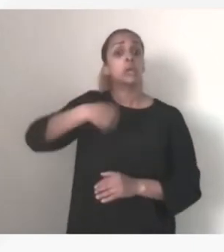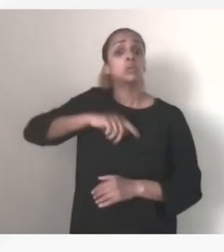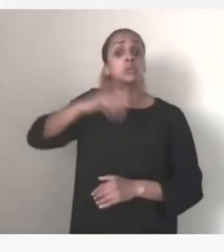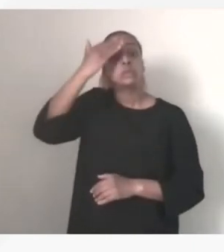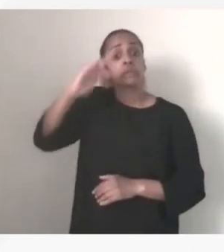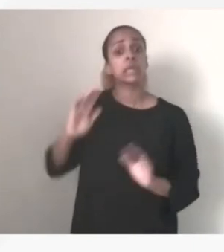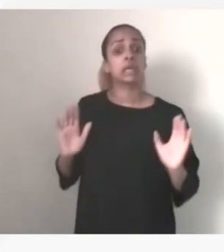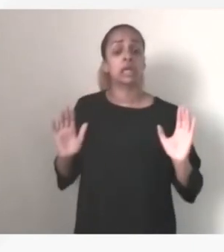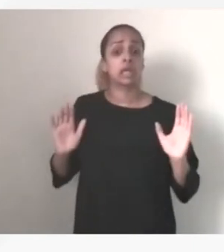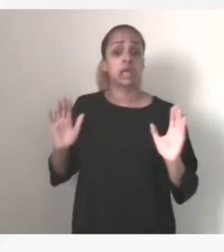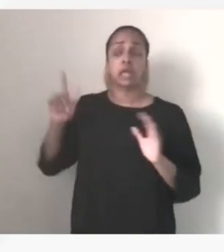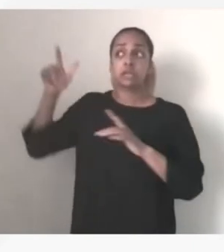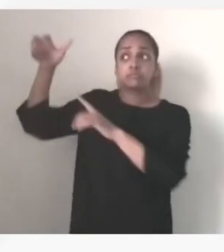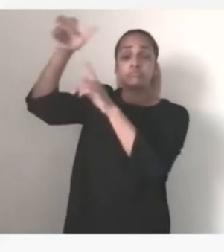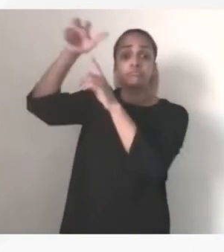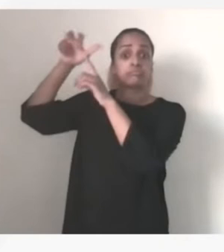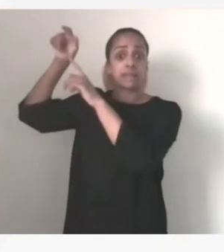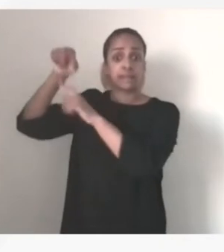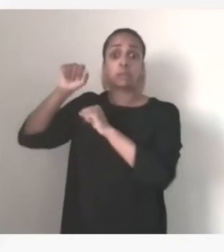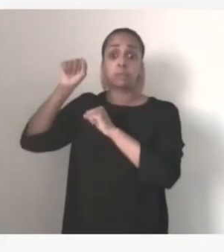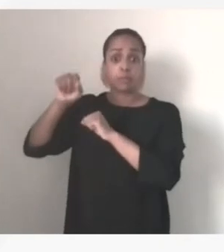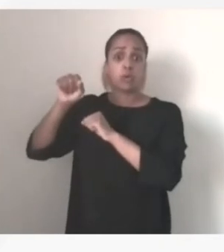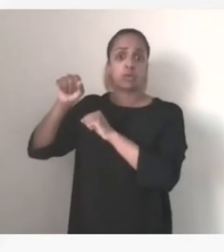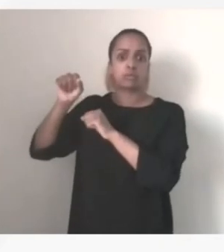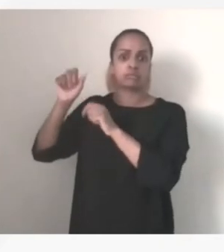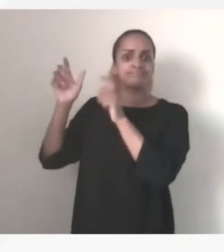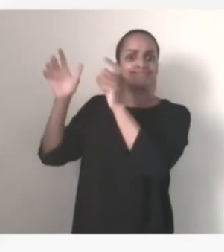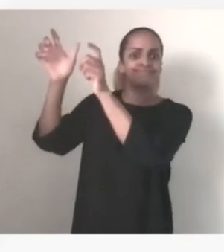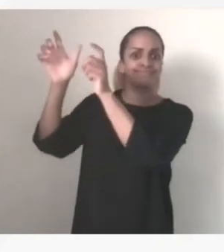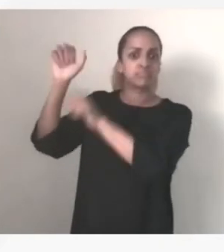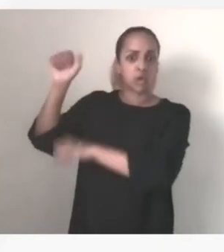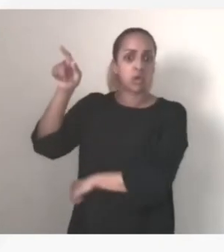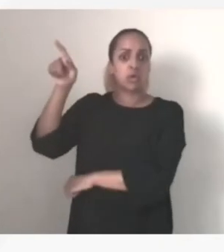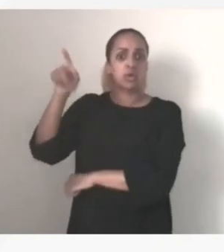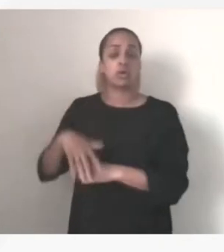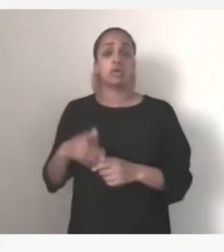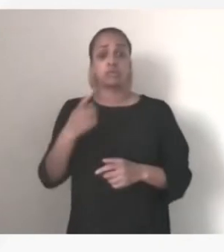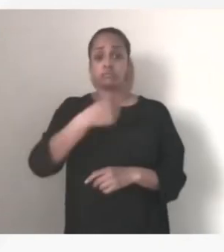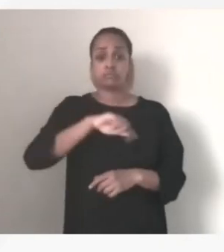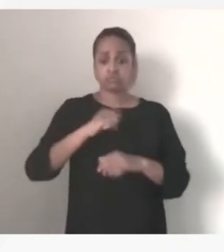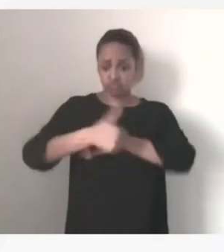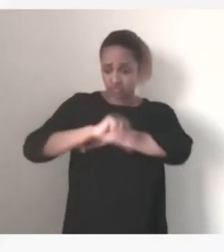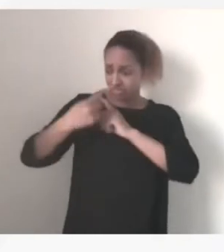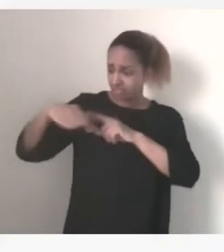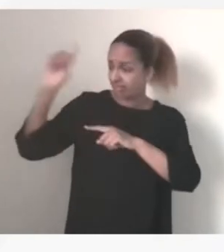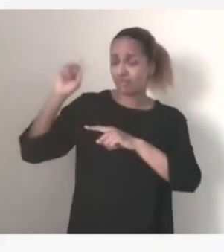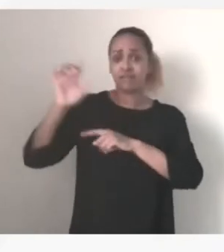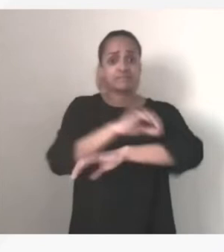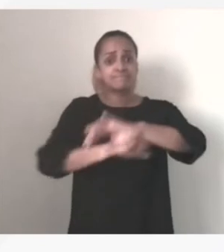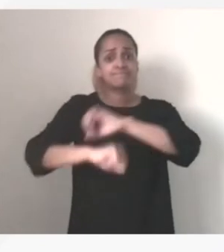peuvent être des cibles. Je rappelle du reste que la présidence française de l'Union européenne a organisé, pas plus tard que la semaine dernière, avec la ministre